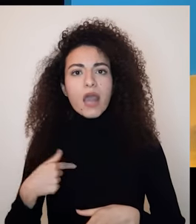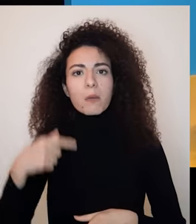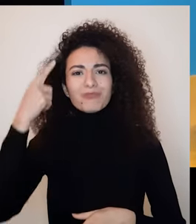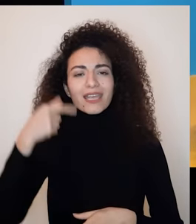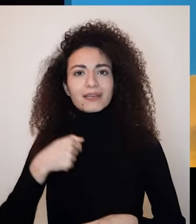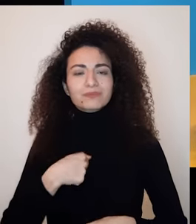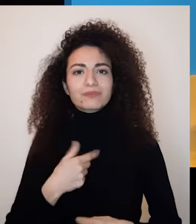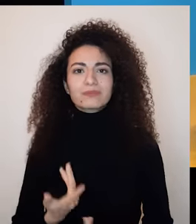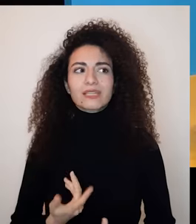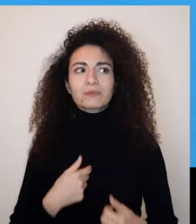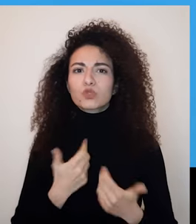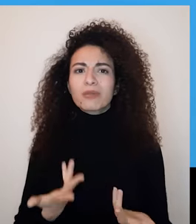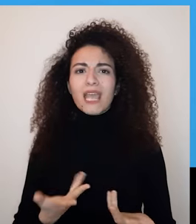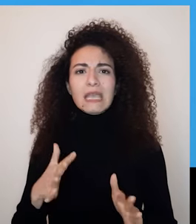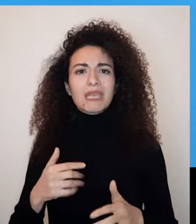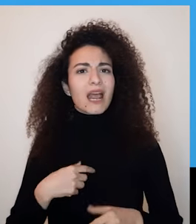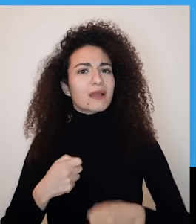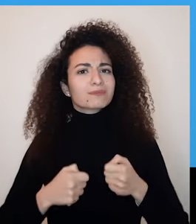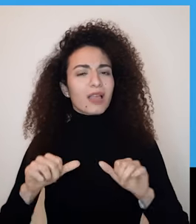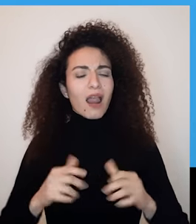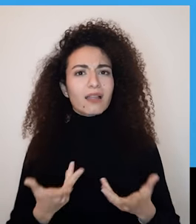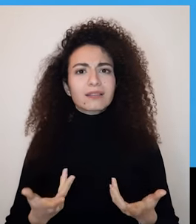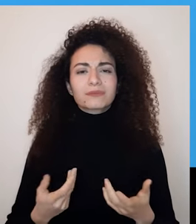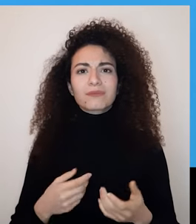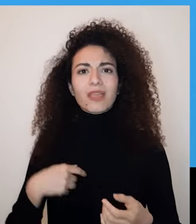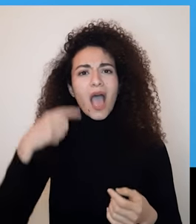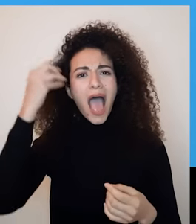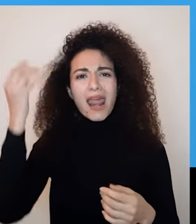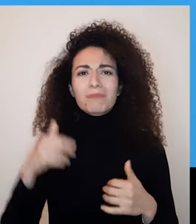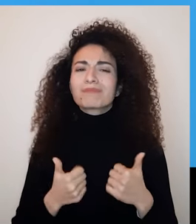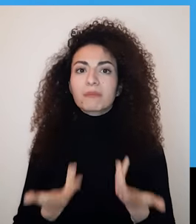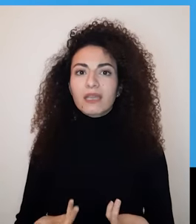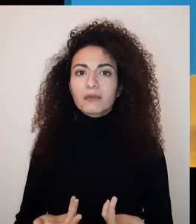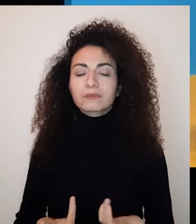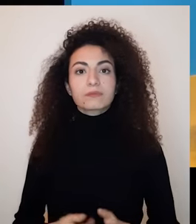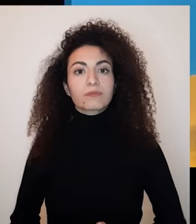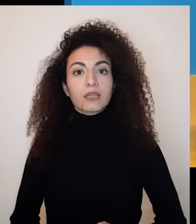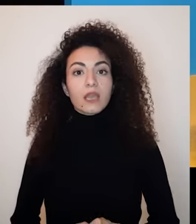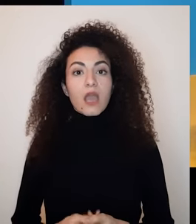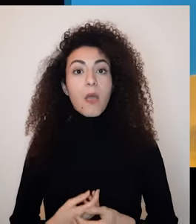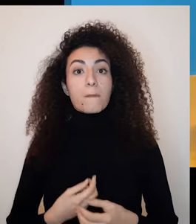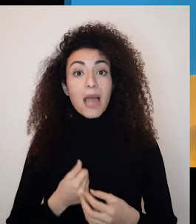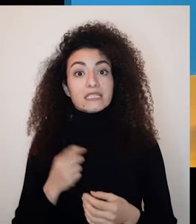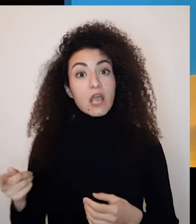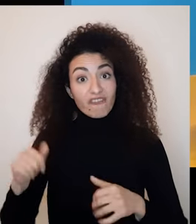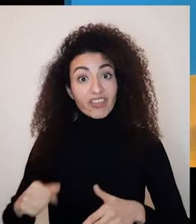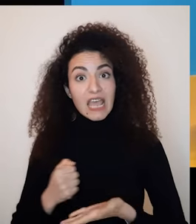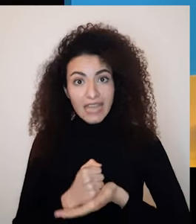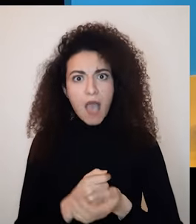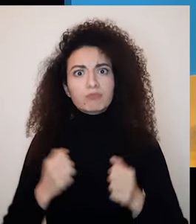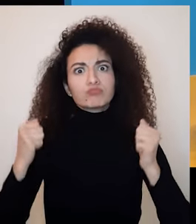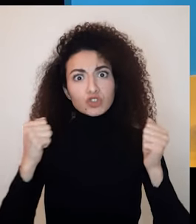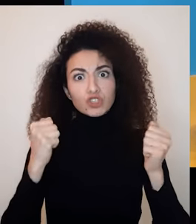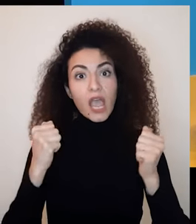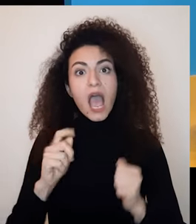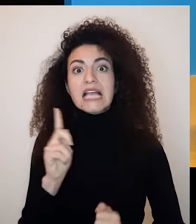بحالنا وننتقل ذاتنا عند الحديث عن رغباتي وأحلامي قدامه الأشخاص هل بشعر بتحفيز وتشجيع؟